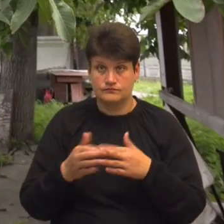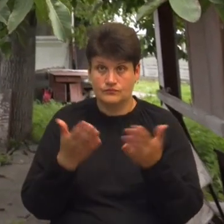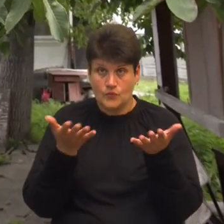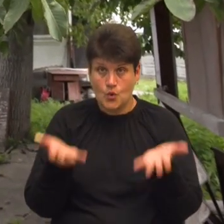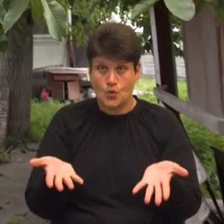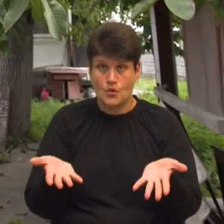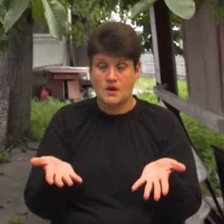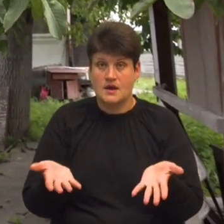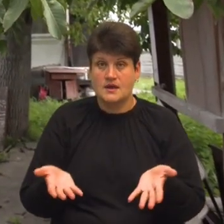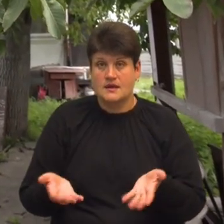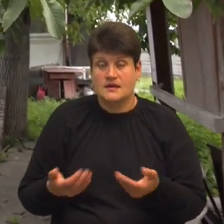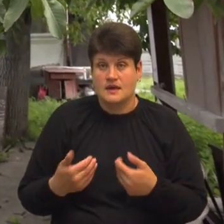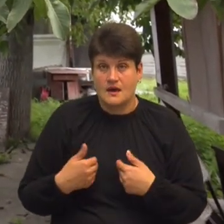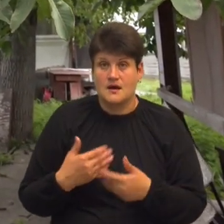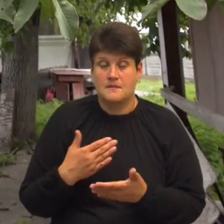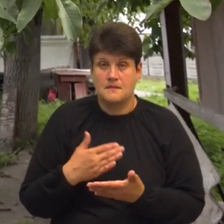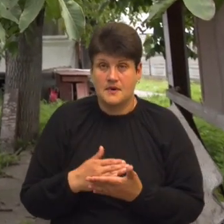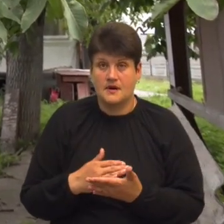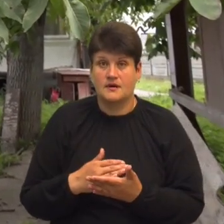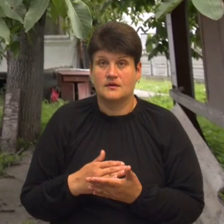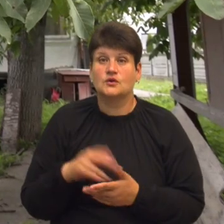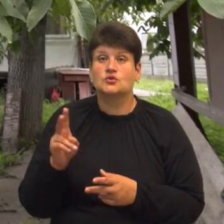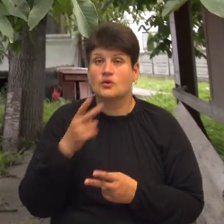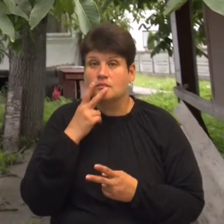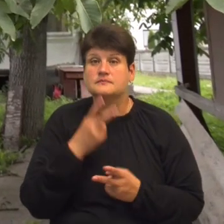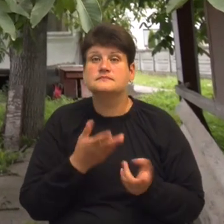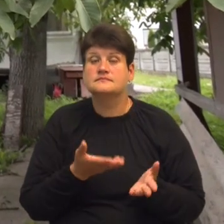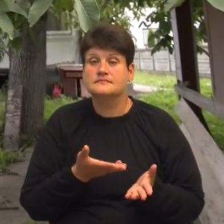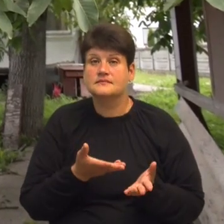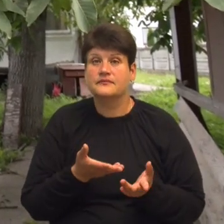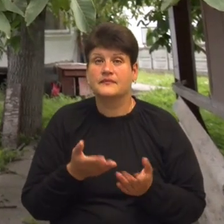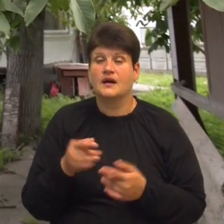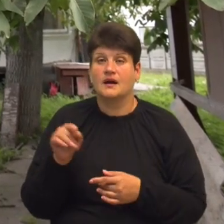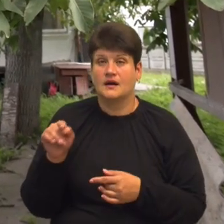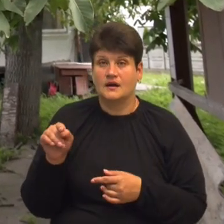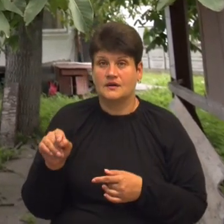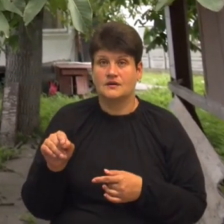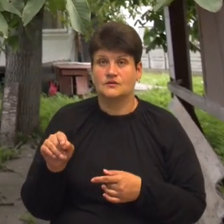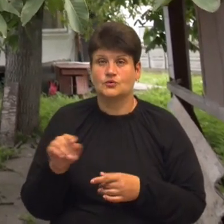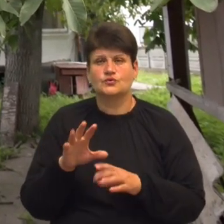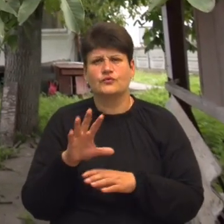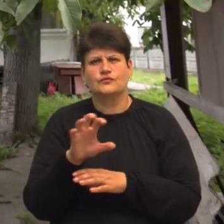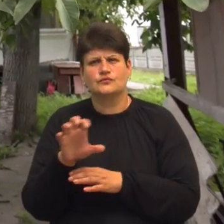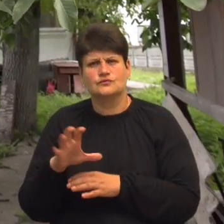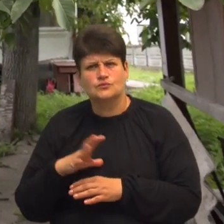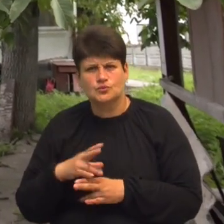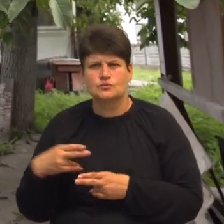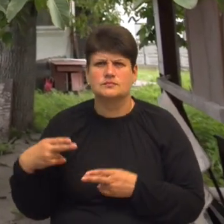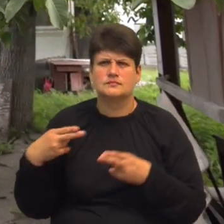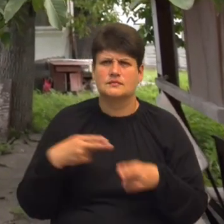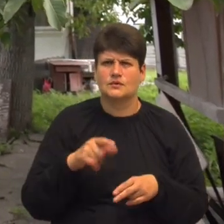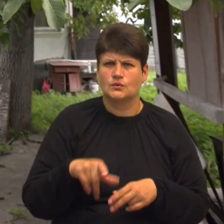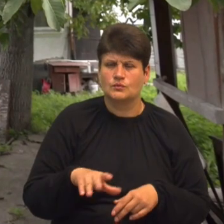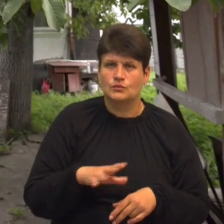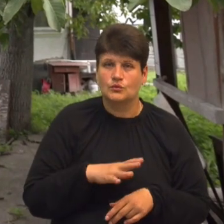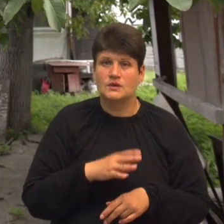що з того, де не має музей своїх хаків, хай його видати. А тут кількоху мене фотографували і приїздили, а з